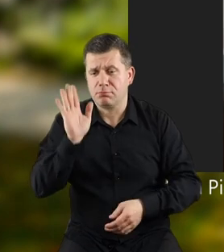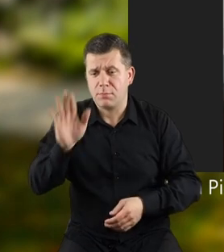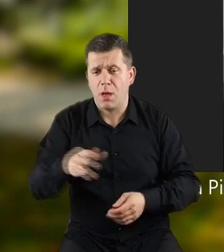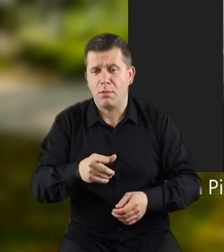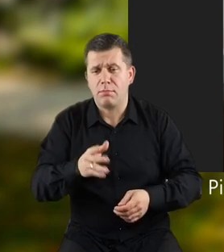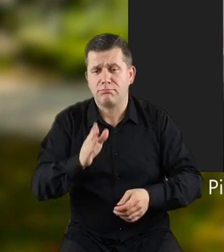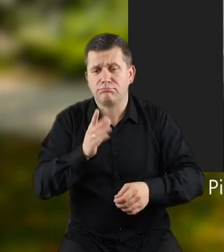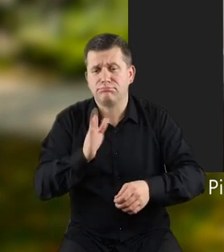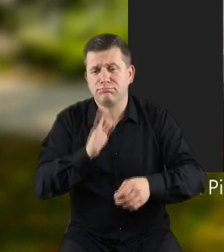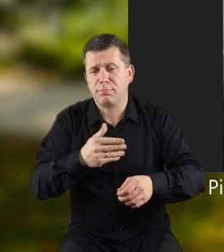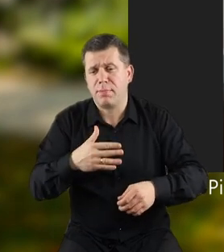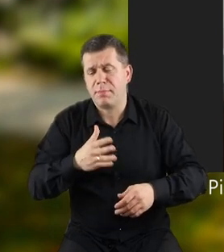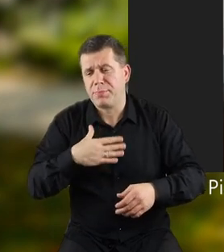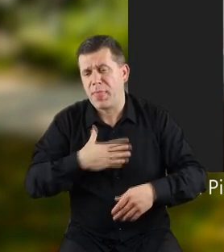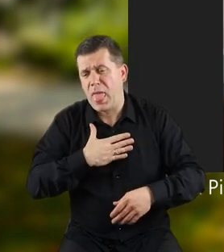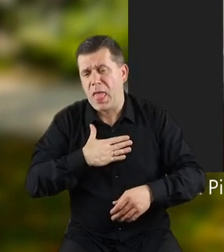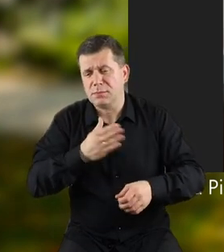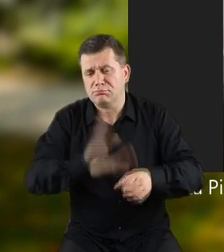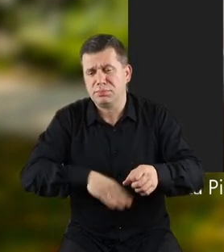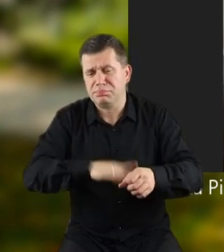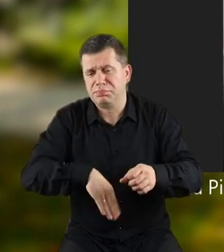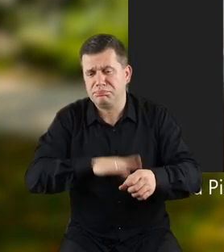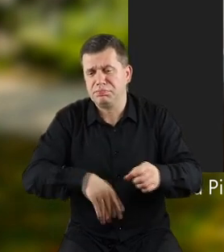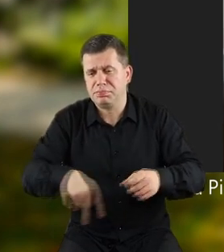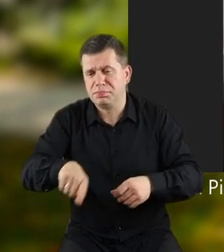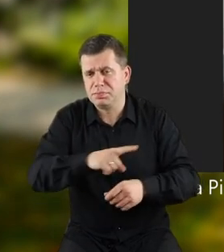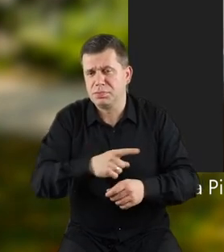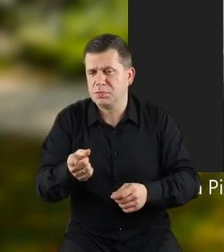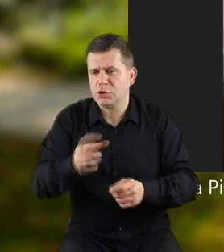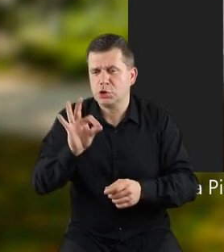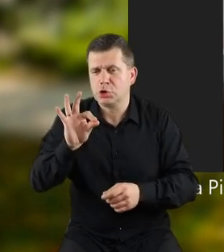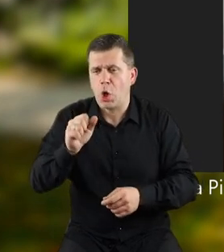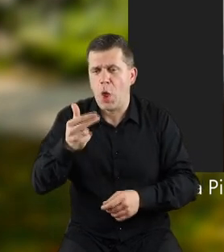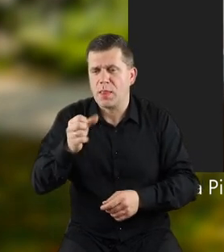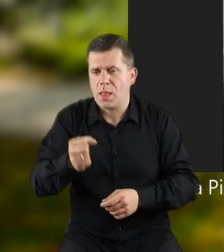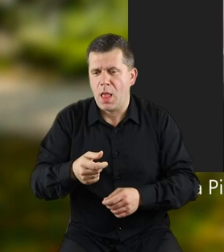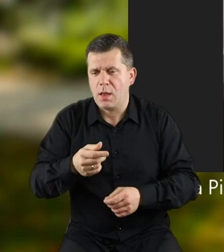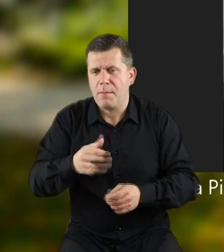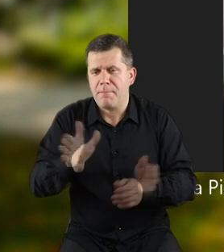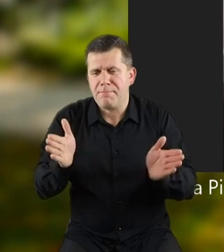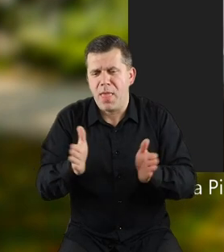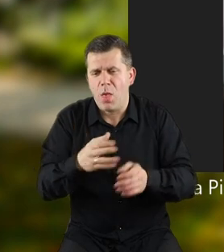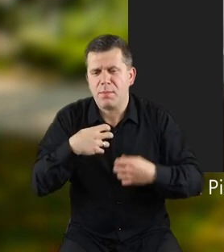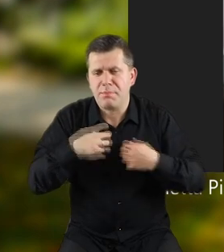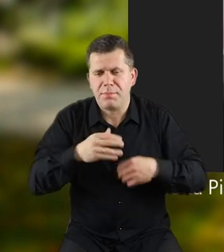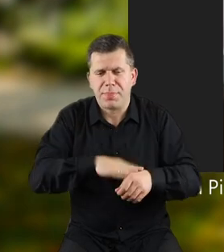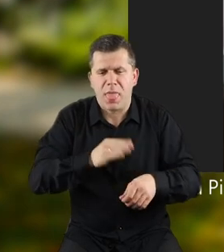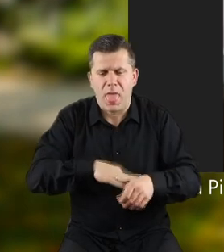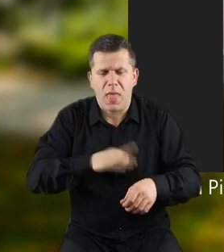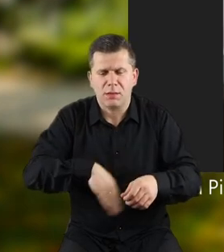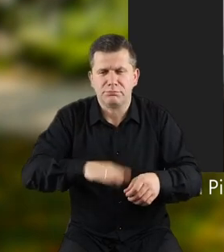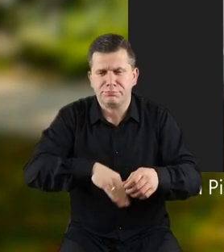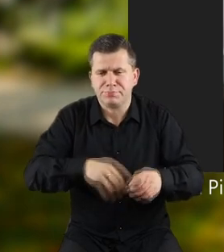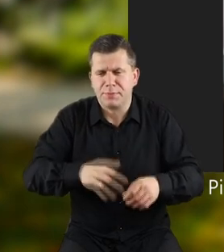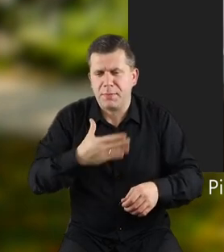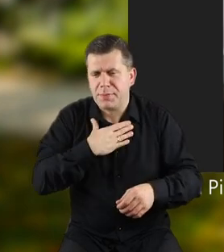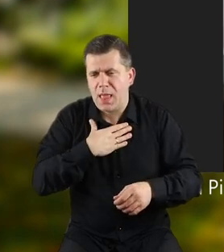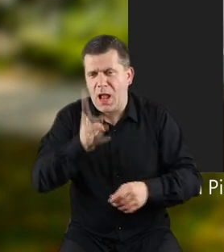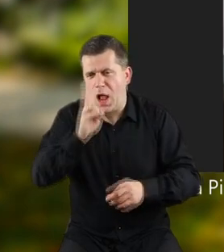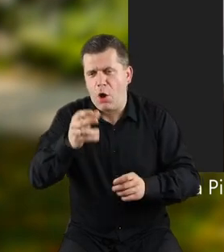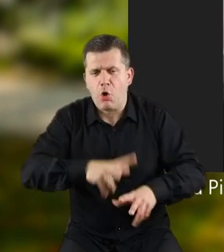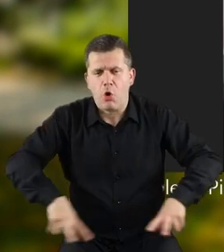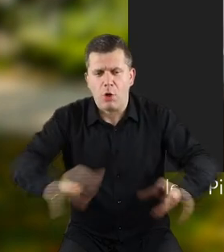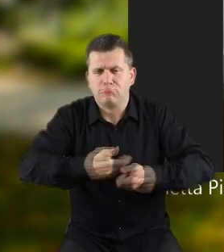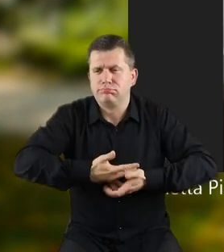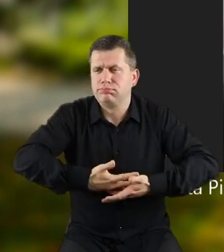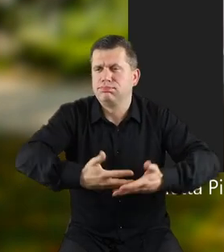będzie miał szczeniaki. To Sonia, słuchajcie, kto się porzucił i urodziły się szczeniaki i cała rodzina nasza dostała po